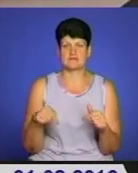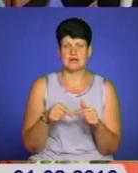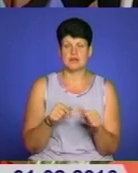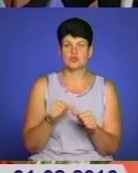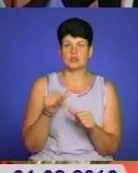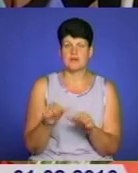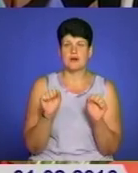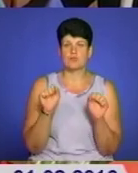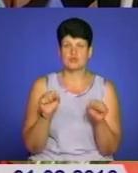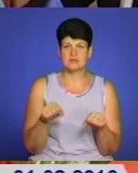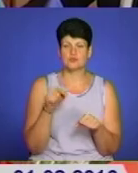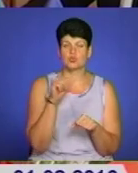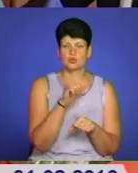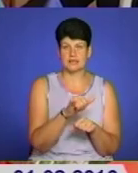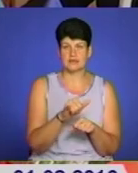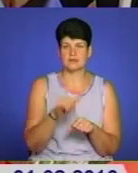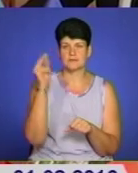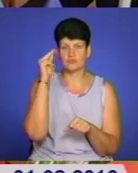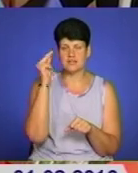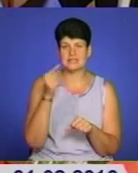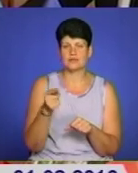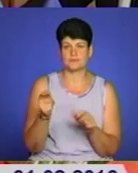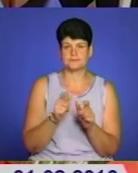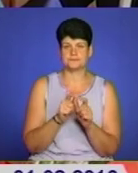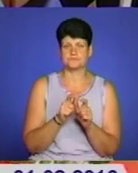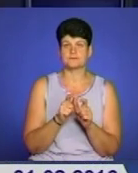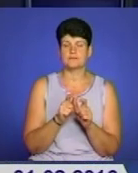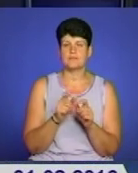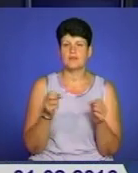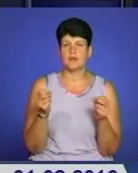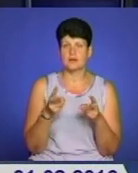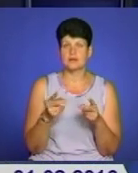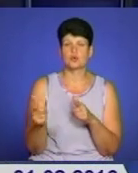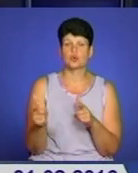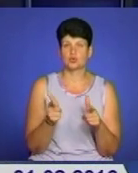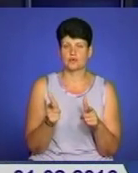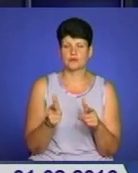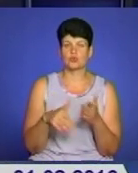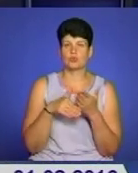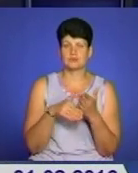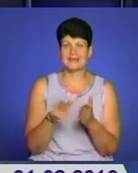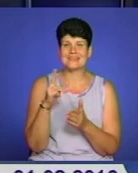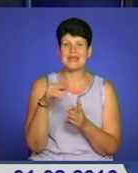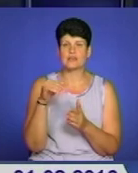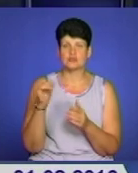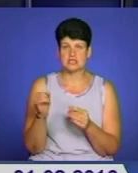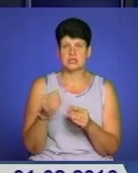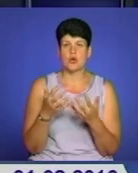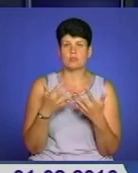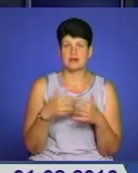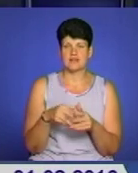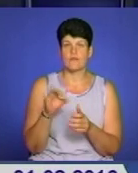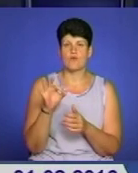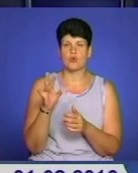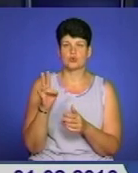Зокрема, можливість у них стажування тернопільських фахівців. Також колеги готові допомогти із діагностичним обладнанням в онкологічне